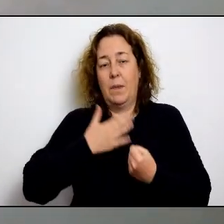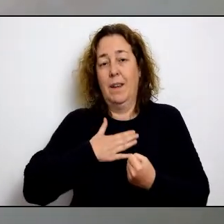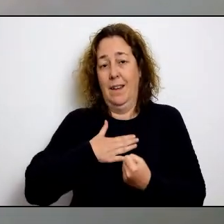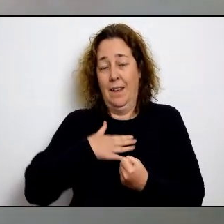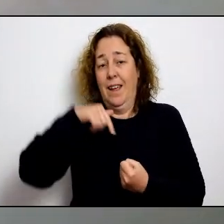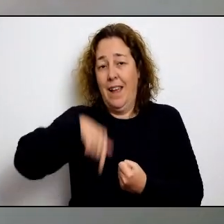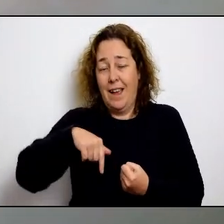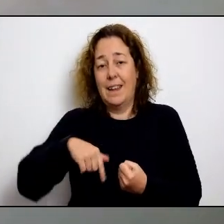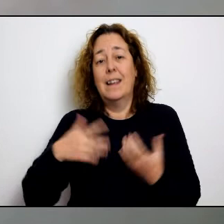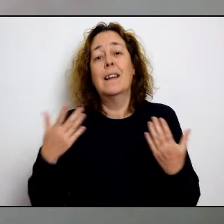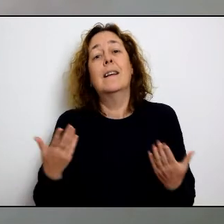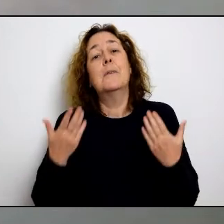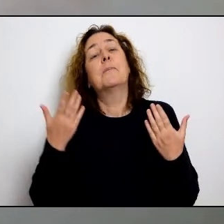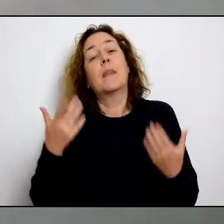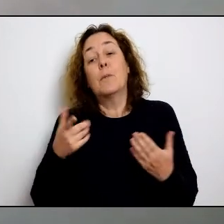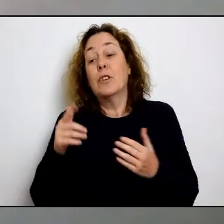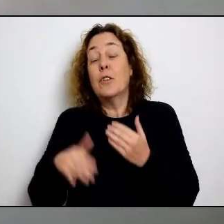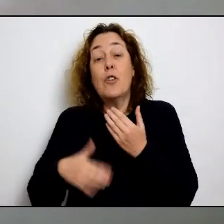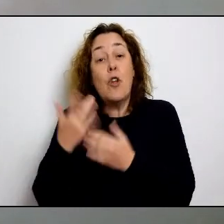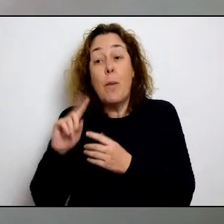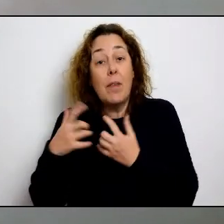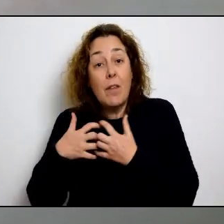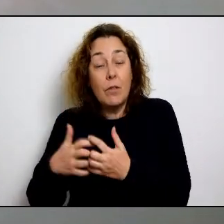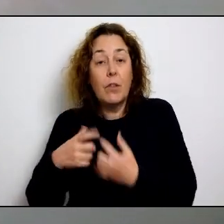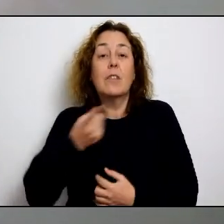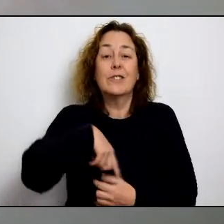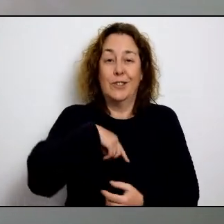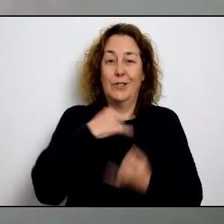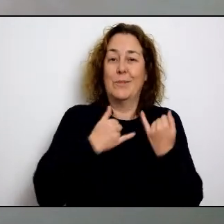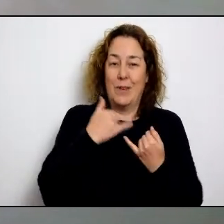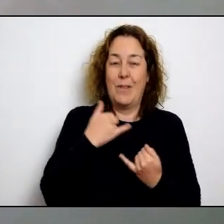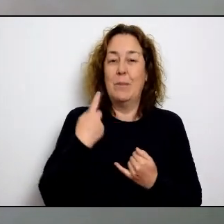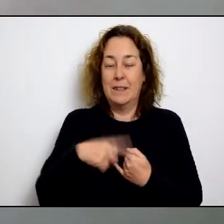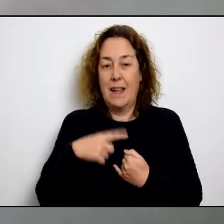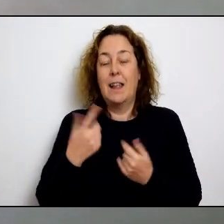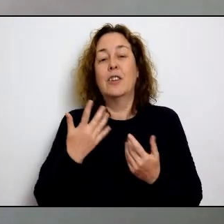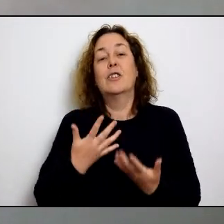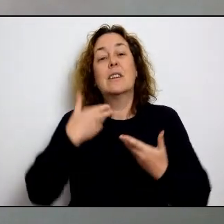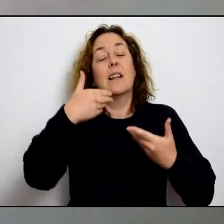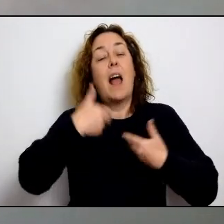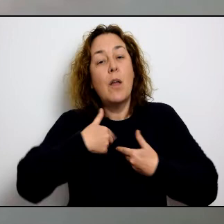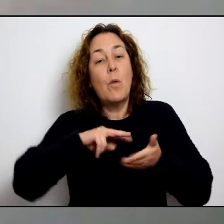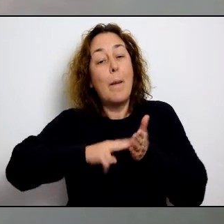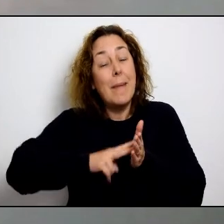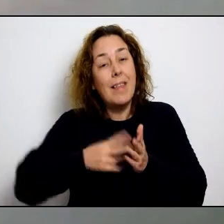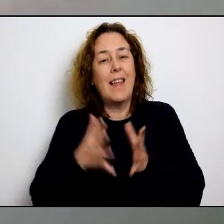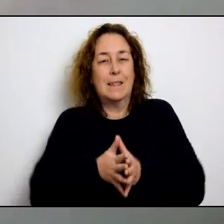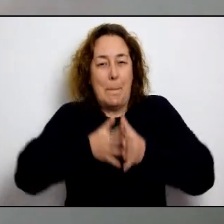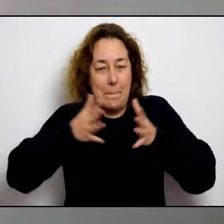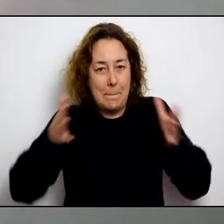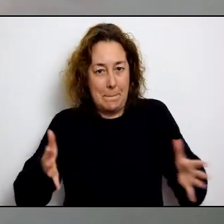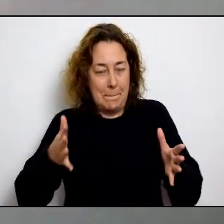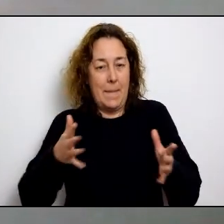ningú li defuig excepte turístic que és el principal motor econòmic de la nostra economia i per tant tant tant no arrenqui aquest